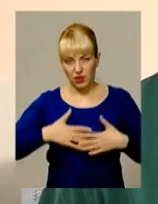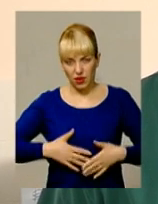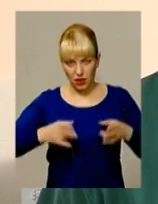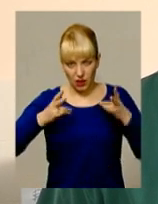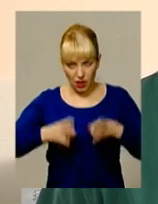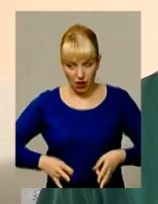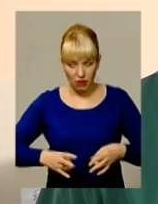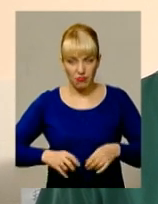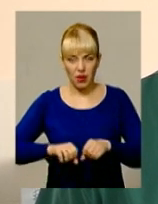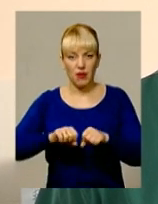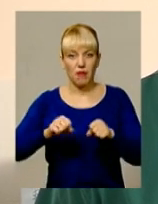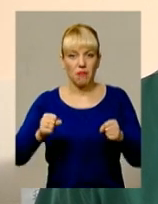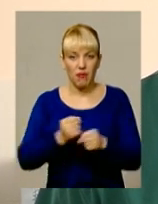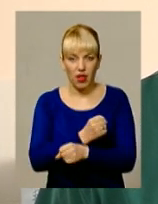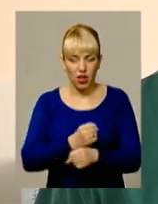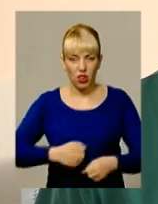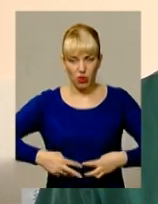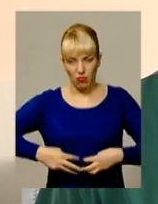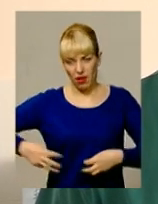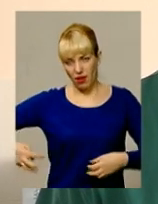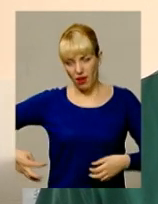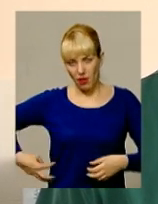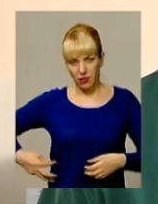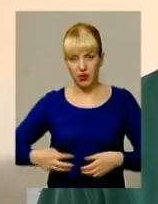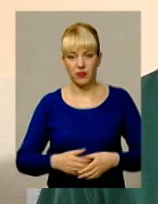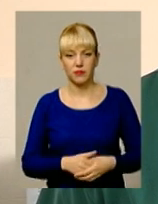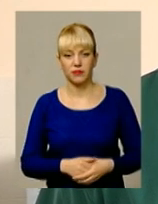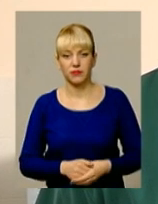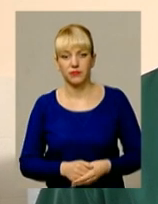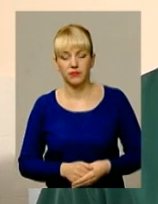перелом ребер справа з плівральними ускладненнями.